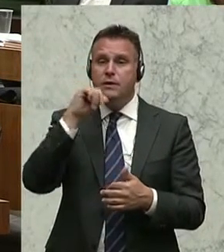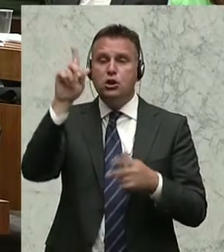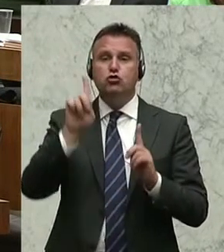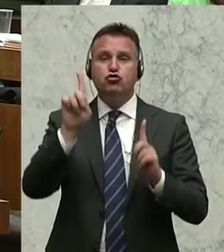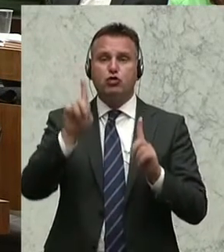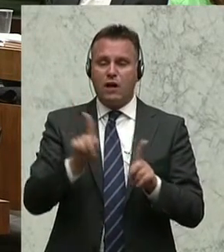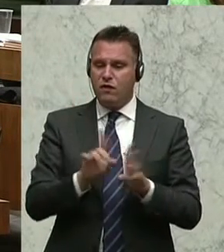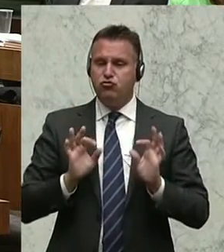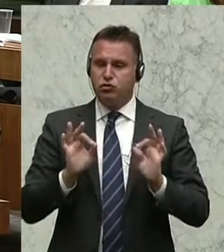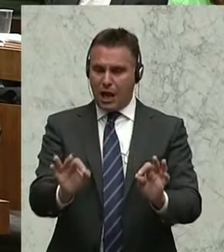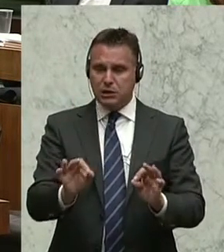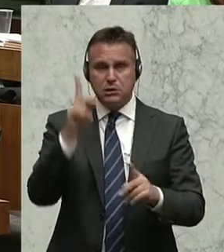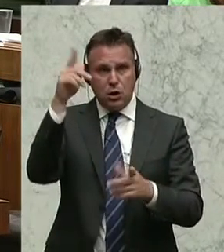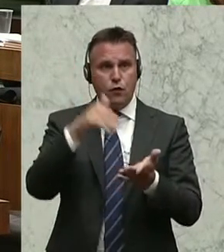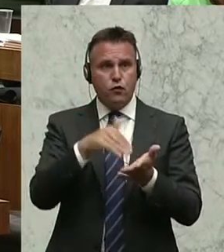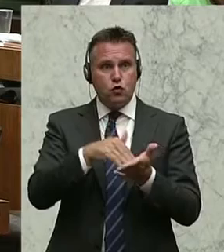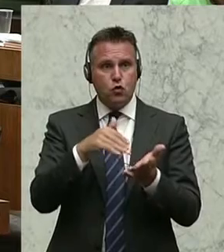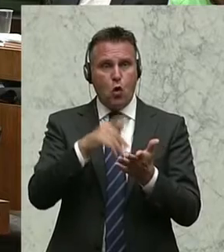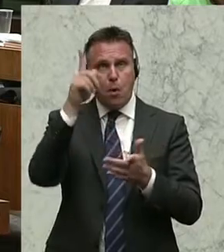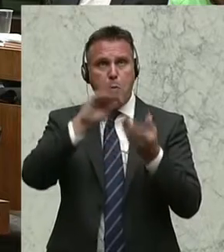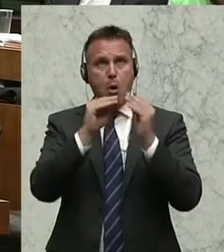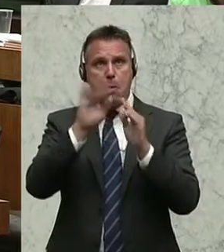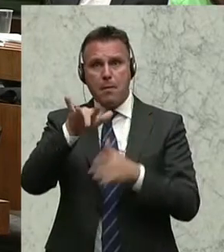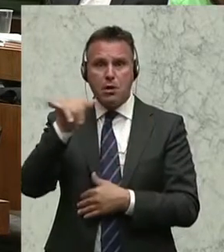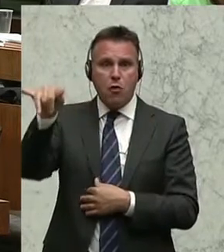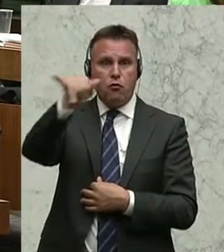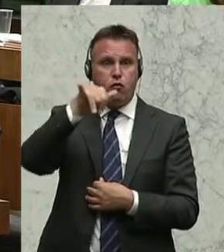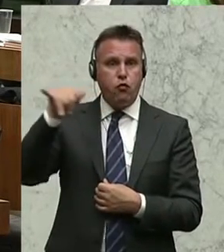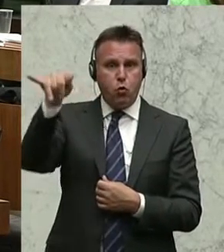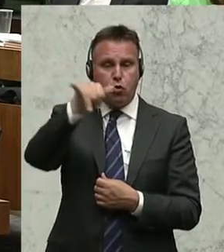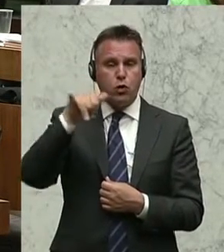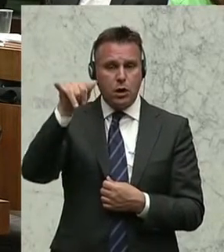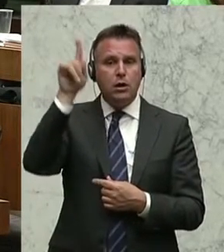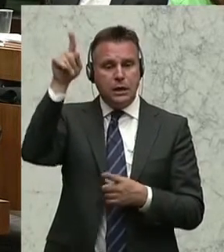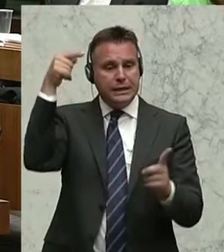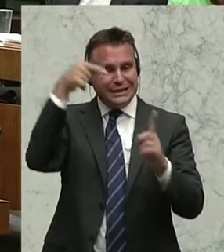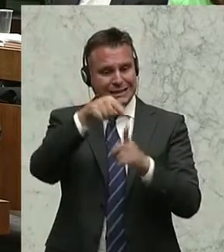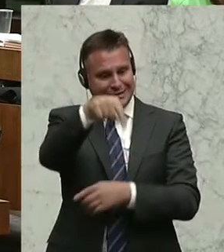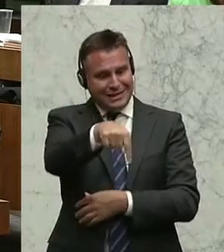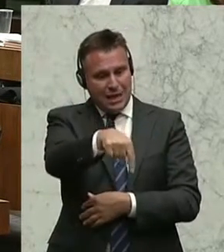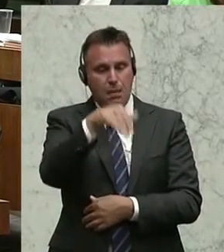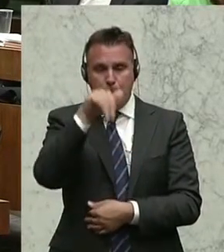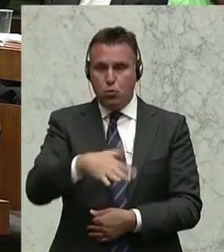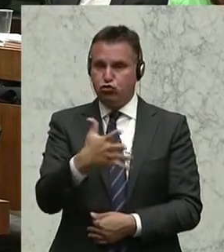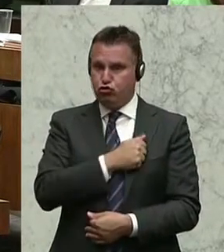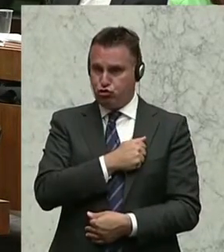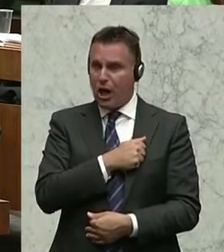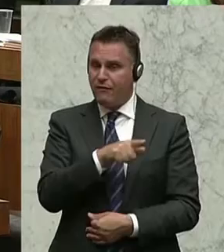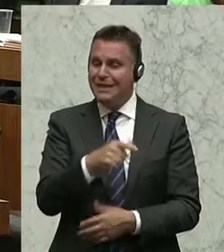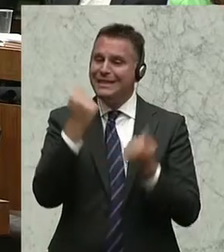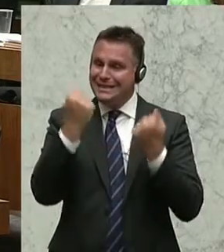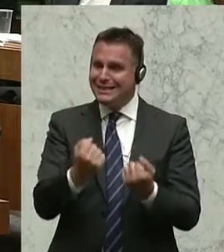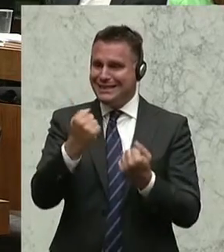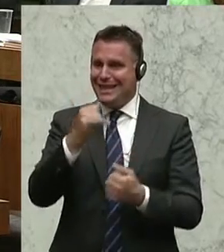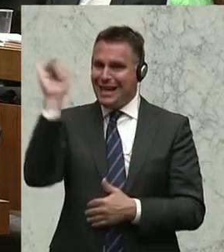stehen, wenn es unterwegs ist, Probleme hat, sondern es muss seinen Zielflughafen erreichen können, sicher